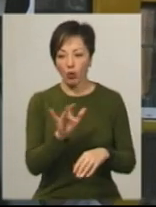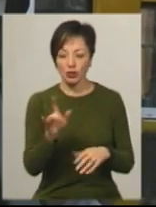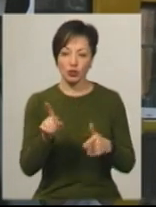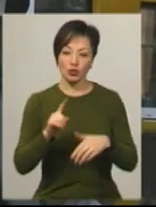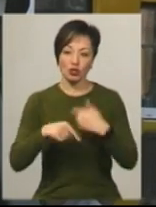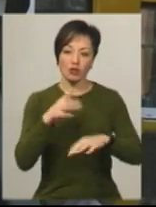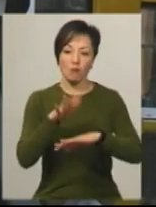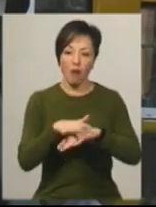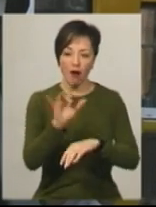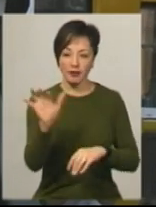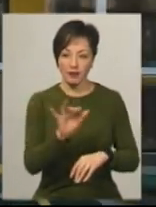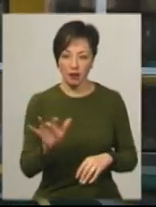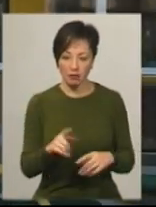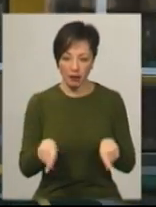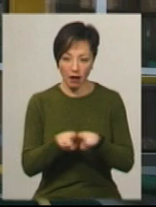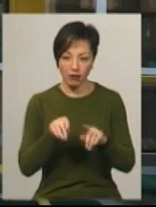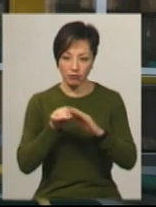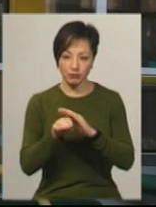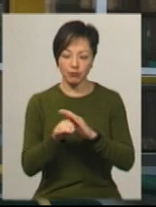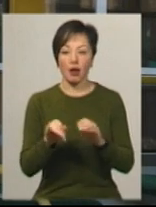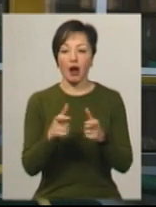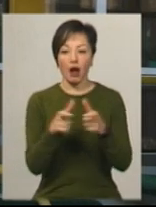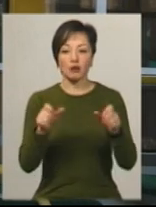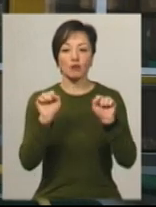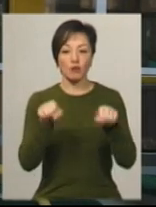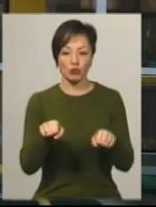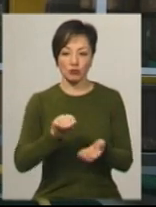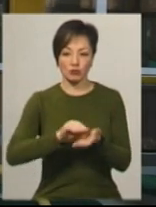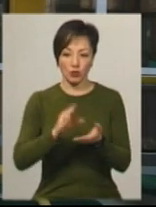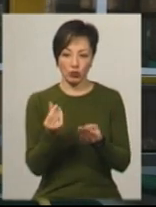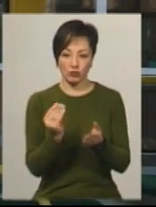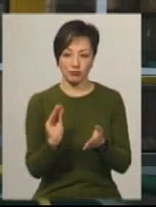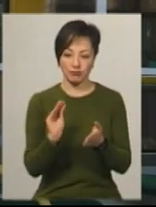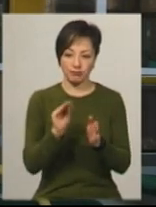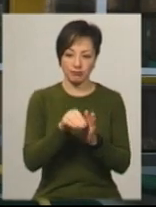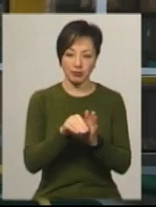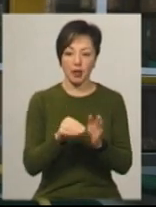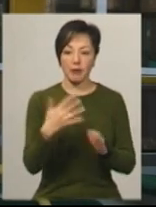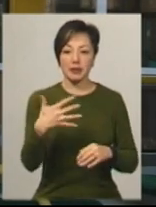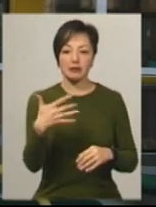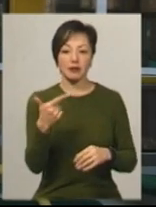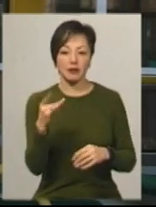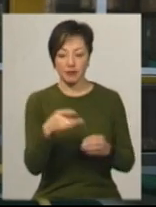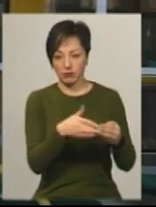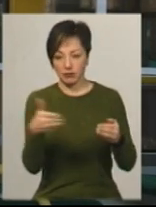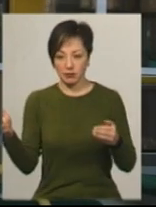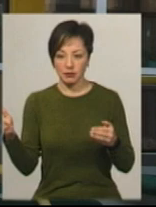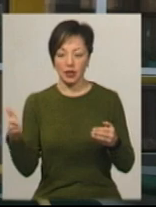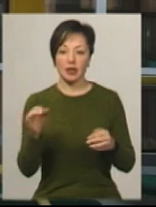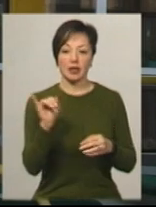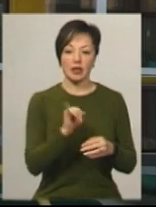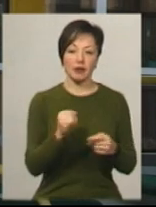банківські термінали. Картка може поповнюватись від 50 гривень. І